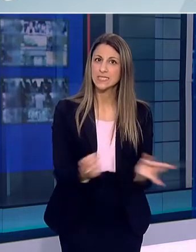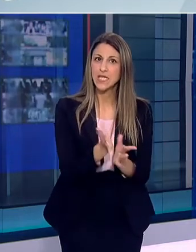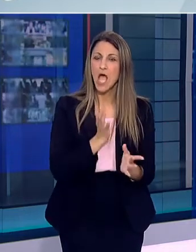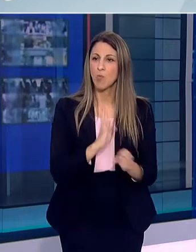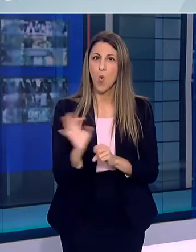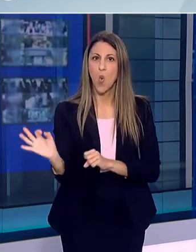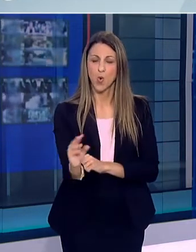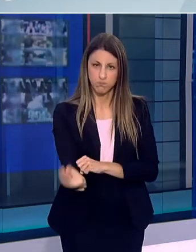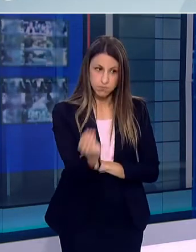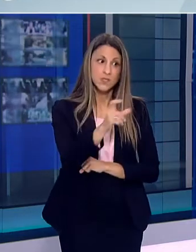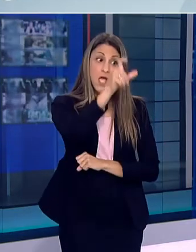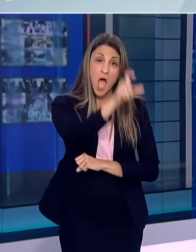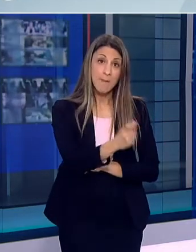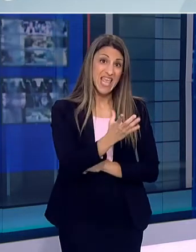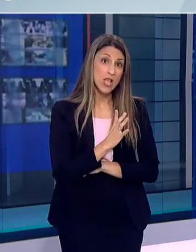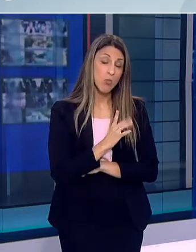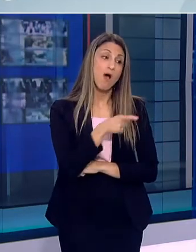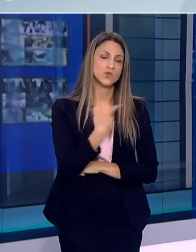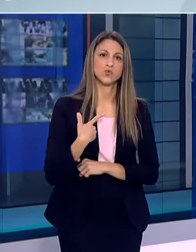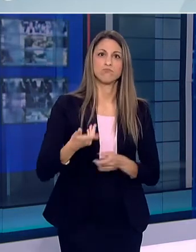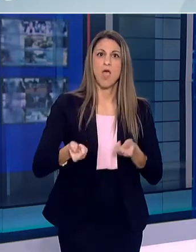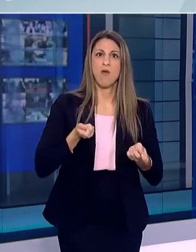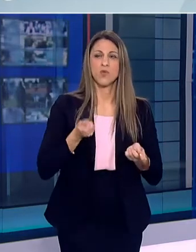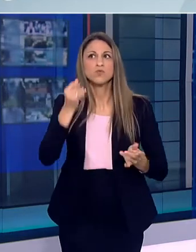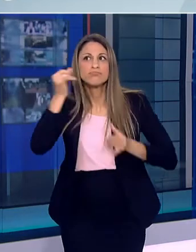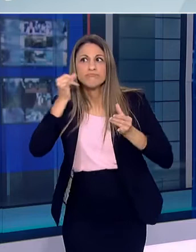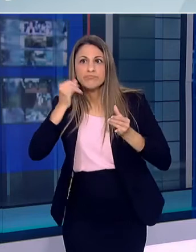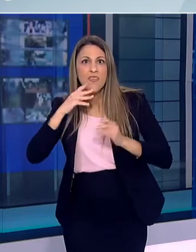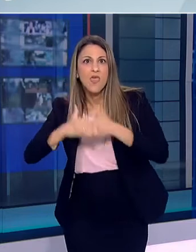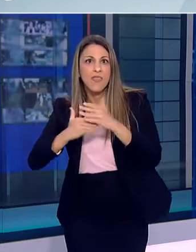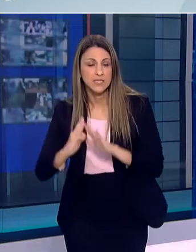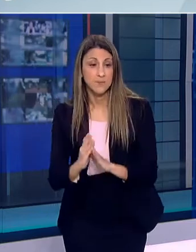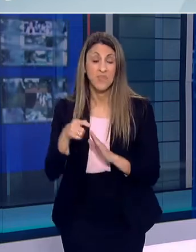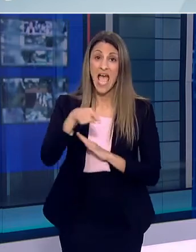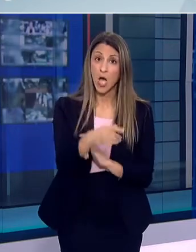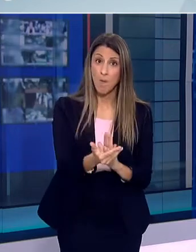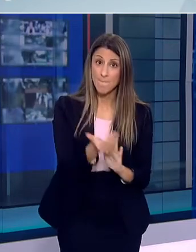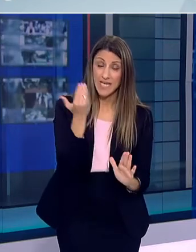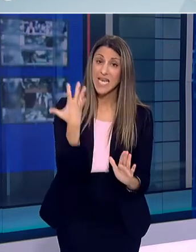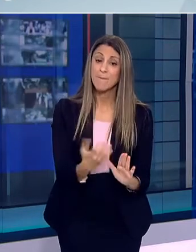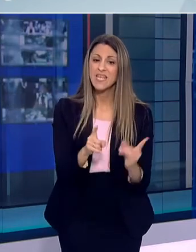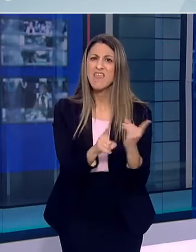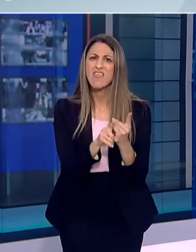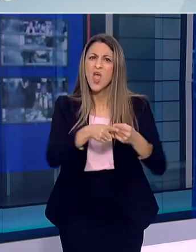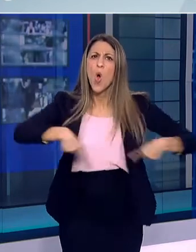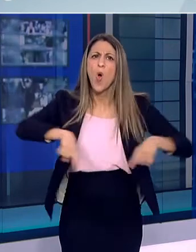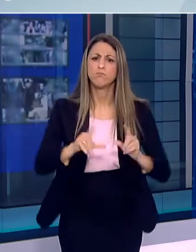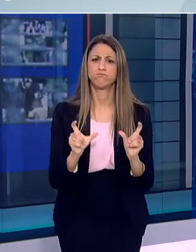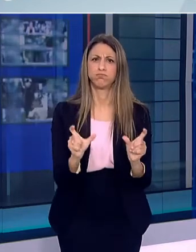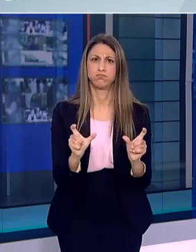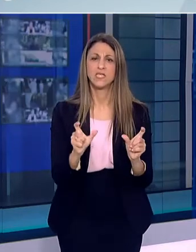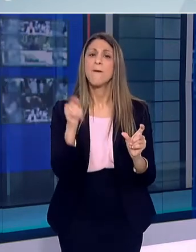που χρειαστεί επιχειρησιακή αντιμετώπιση κρουσμάτων έχει προβλεθεί η δημιουργία ειδικών χώρων καραντίνας αναπεριφέρεια και ανανησί